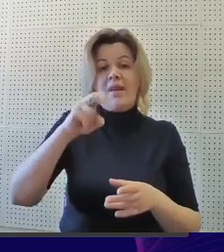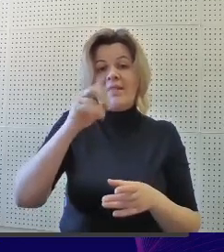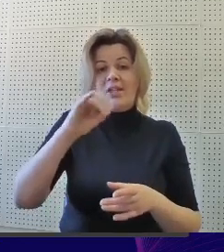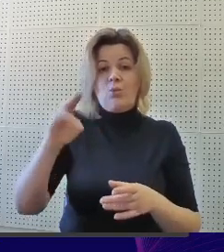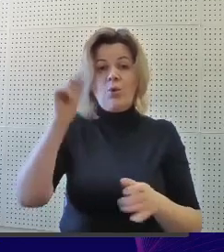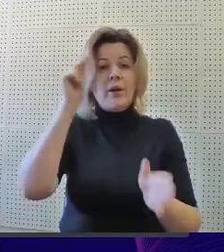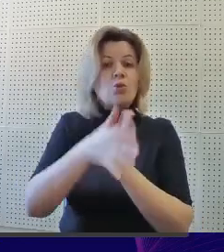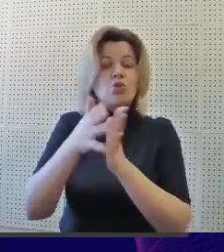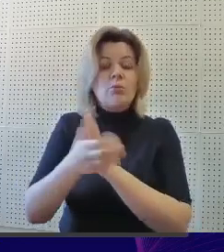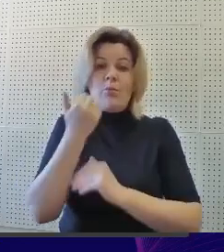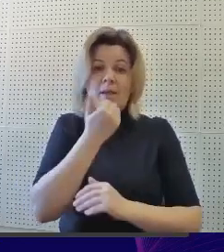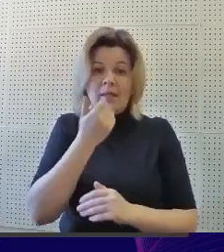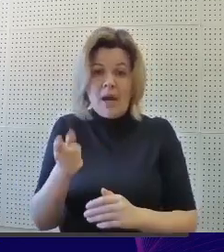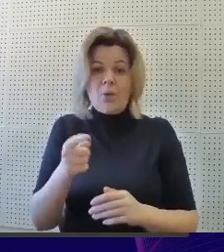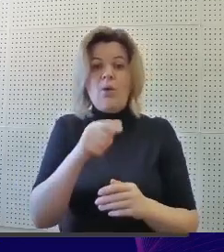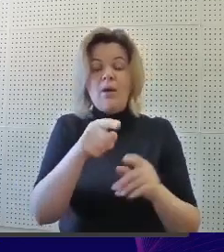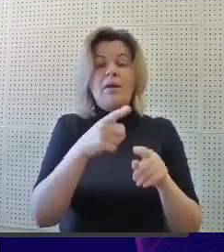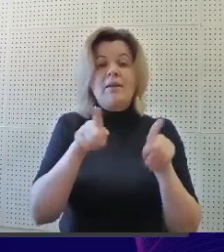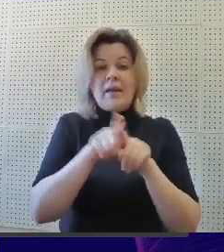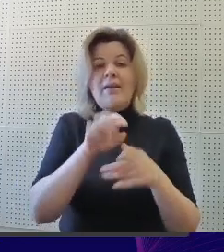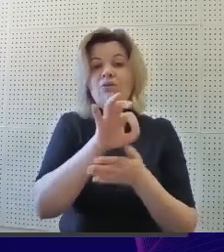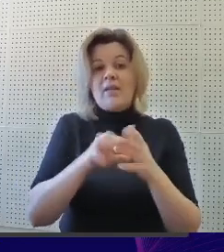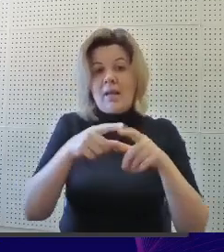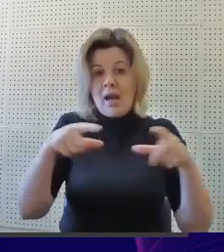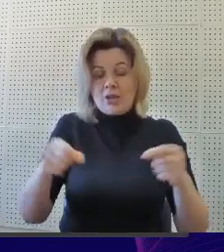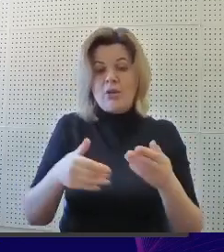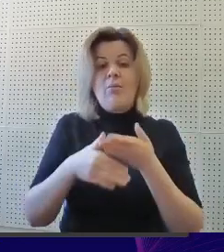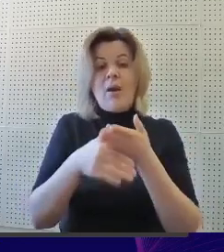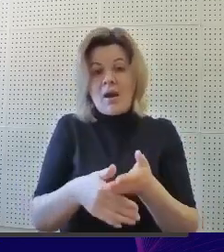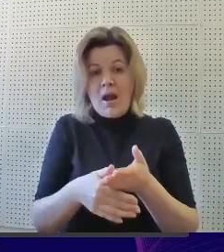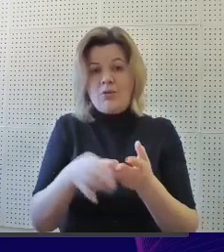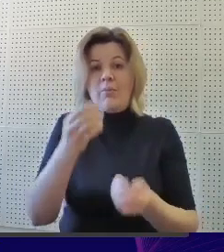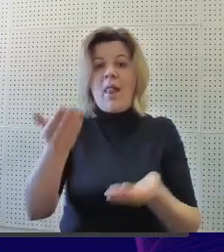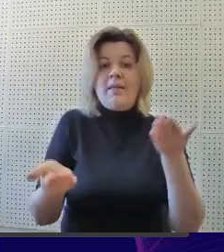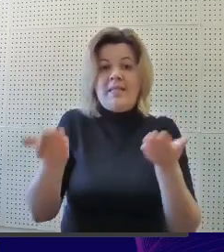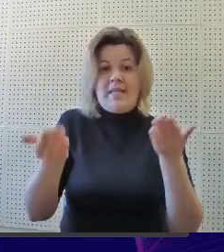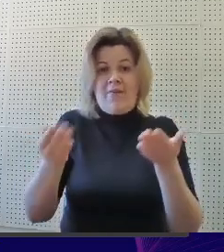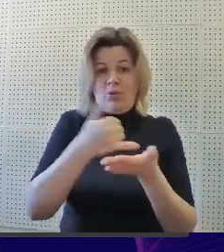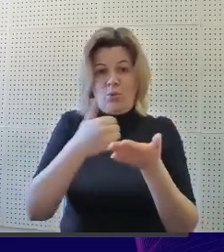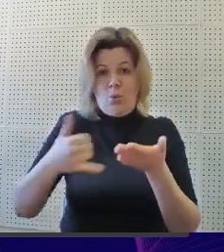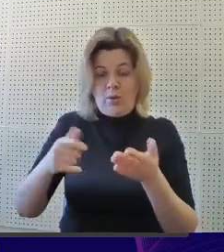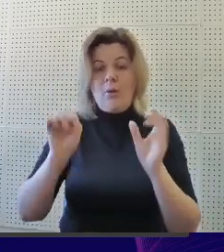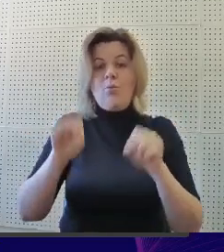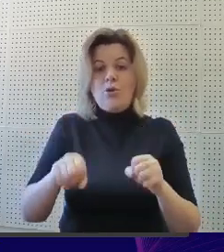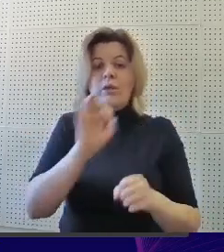материалу. Функциональные карточки помогают сбалансировать урок, встраиваясь на любом этапе.